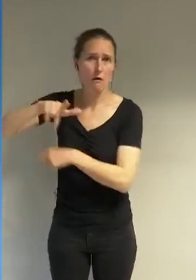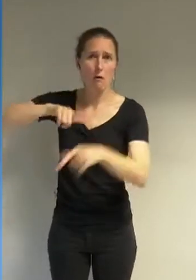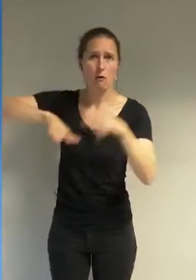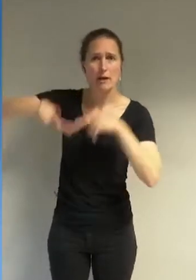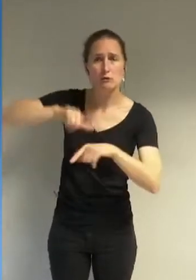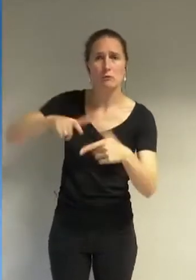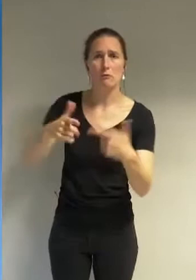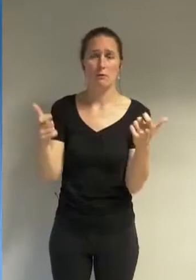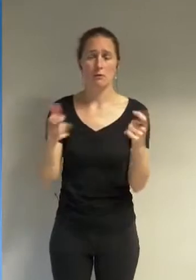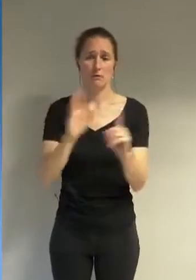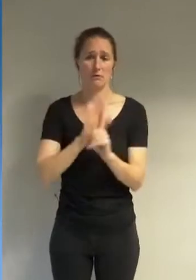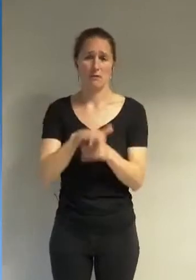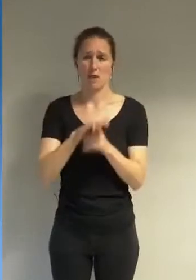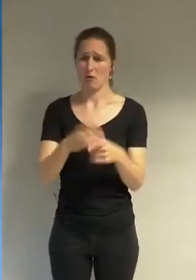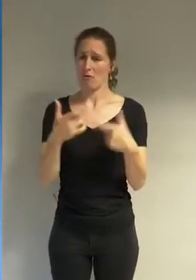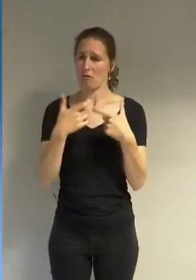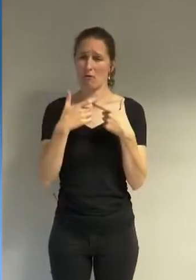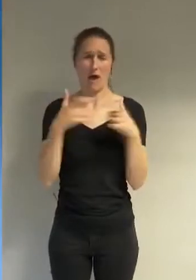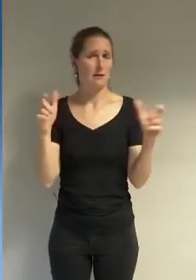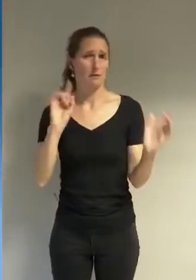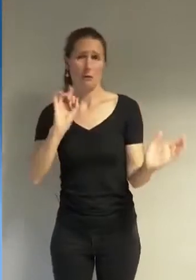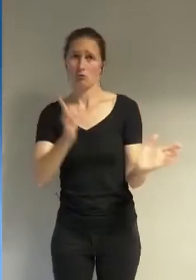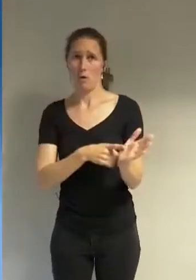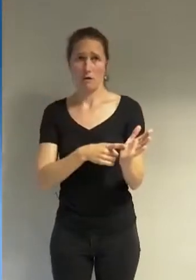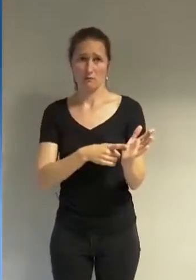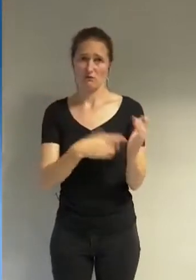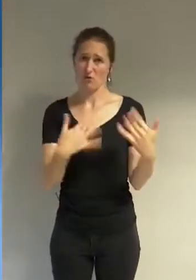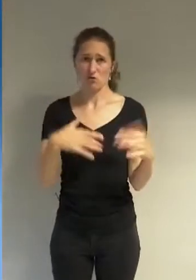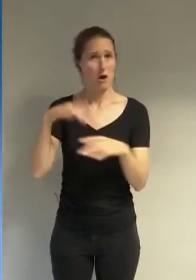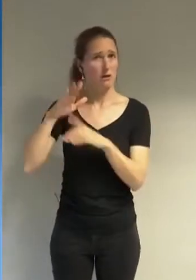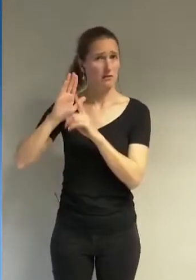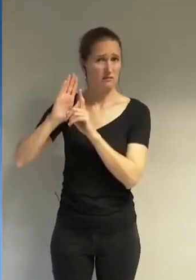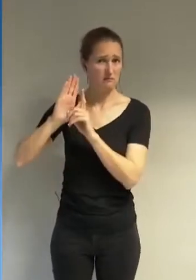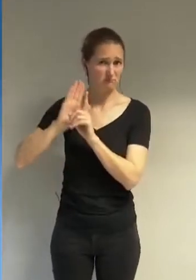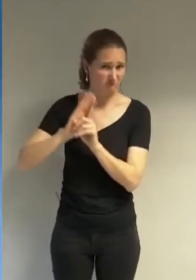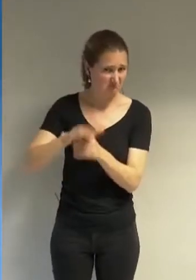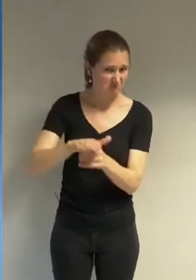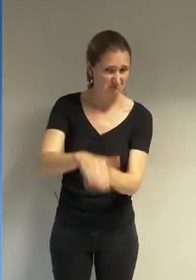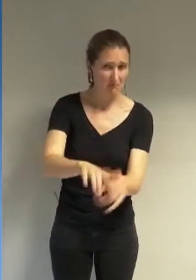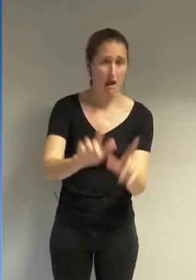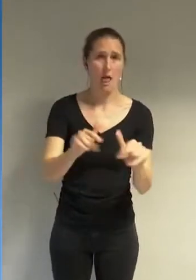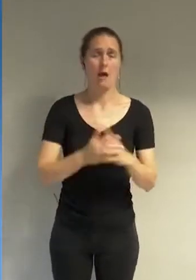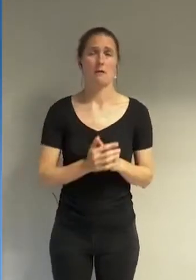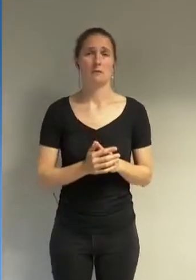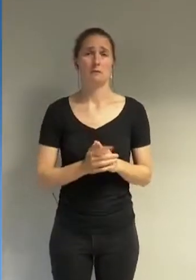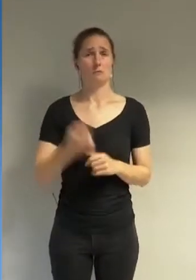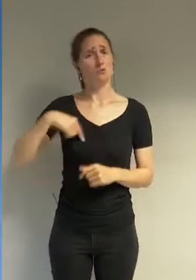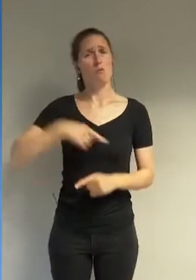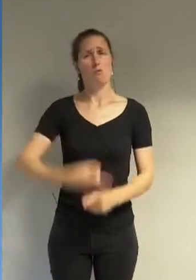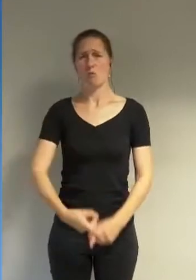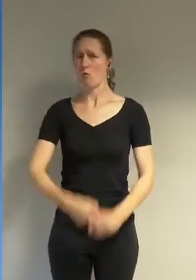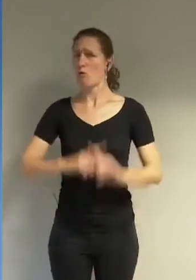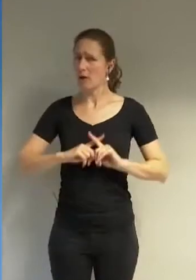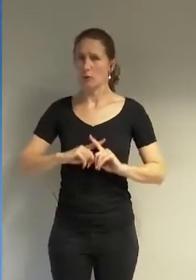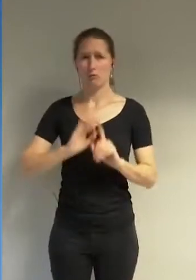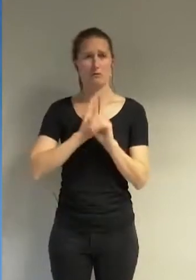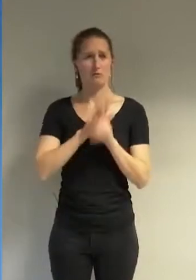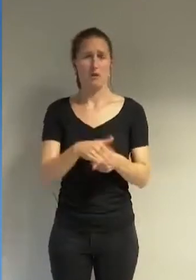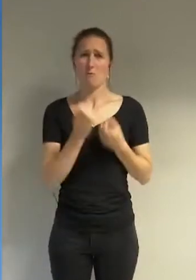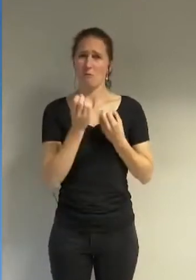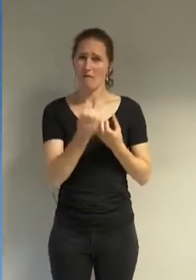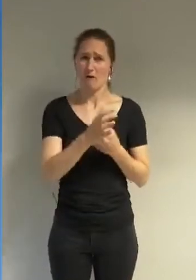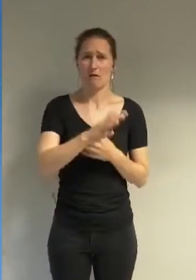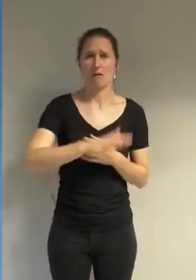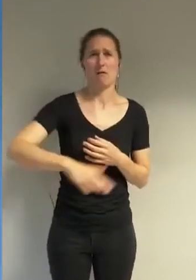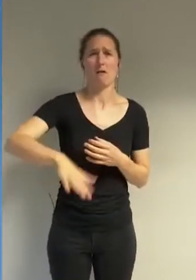tout simplement d'accès au droit nous sommes convaincus que ces discriminations impactent le quotidien de nombreux